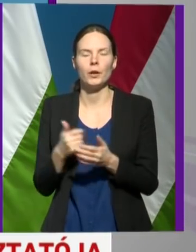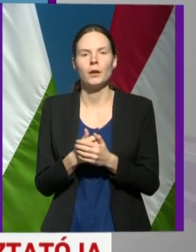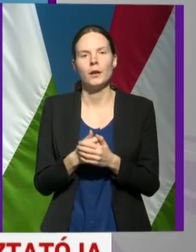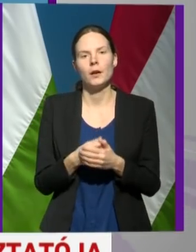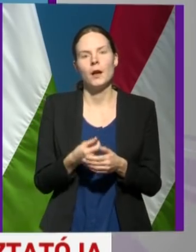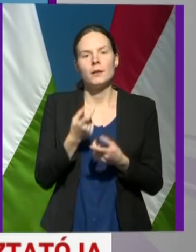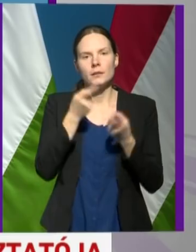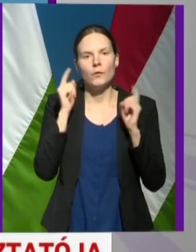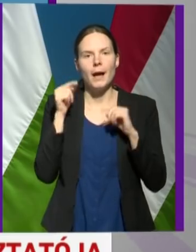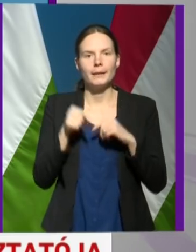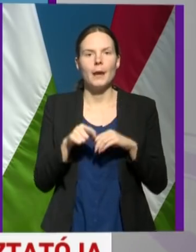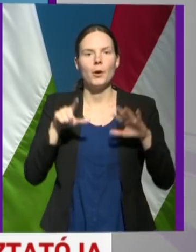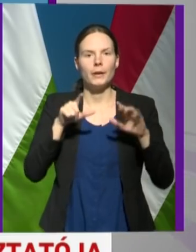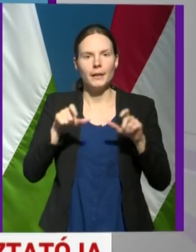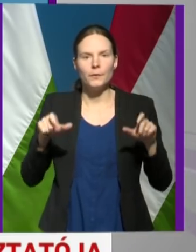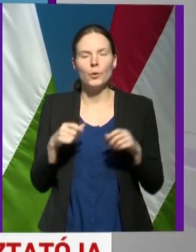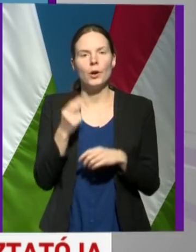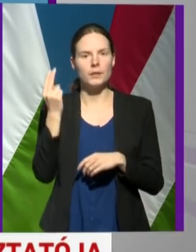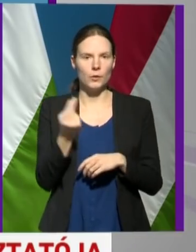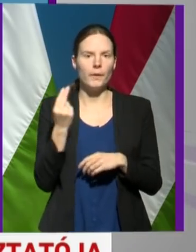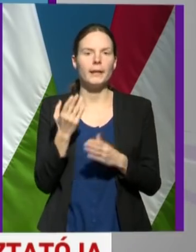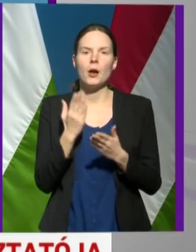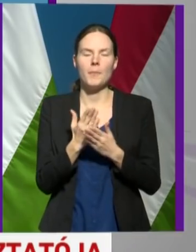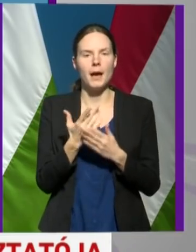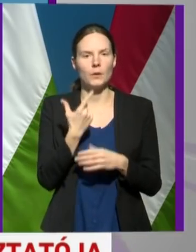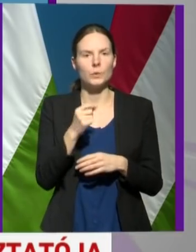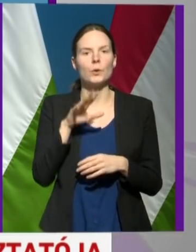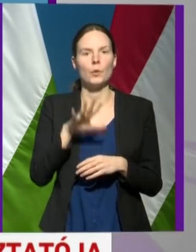Szlovákiában 7-et, Szlovényában már 25-öt.